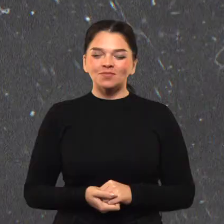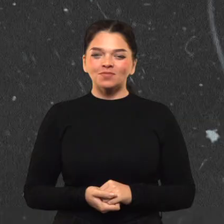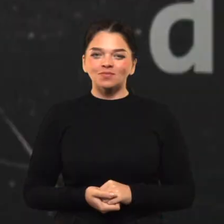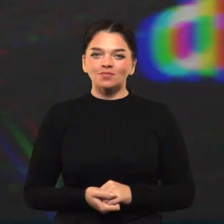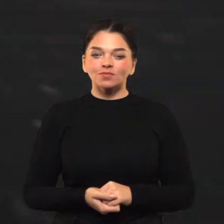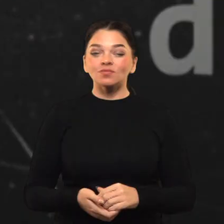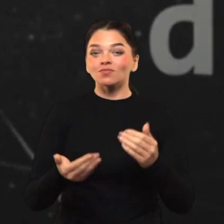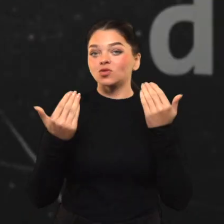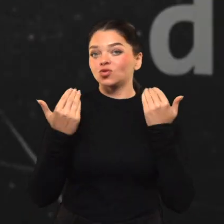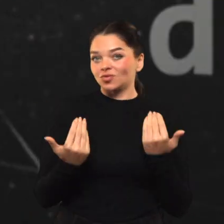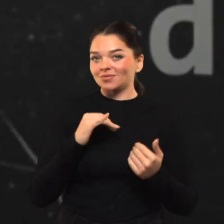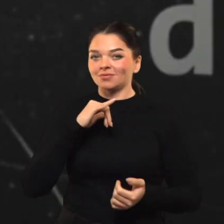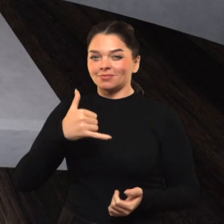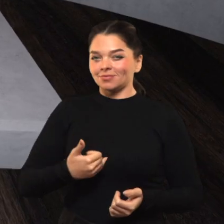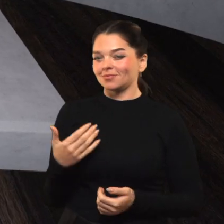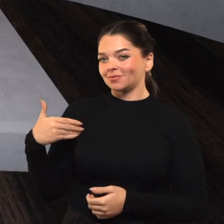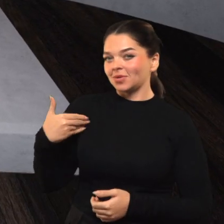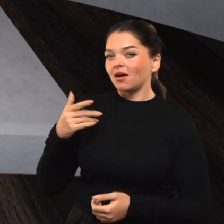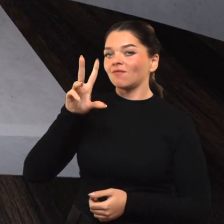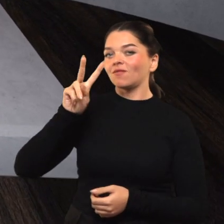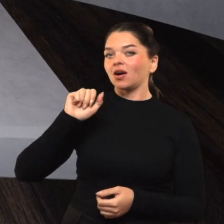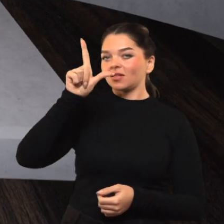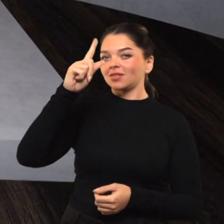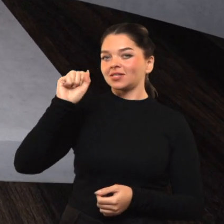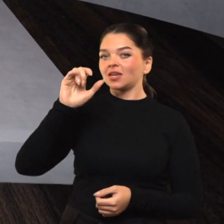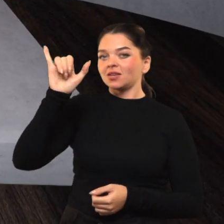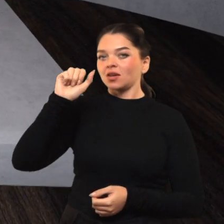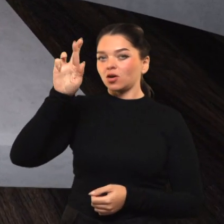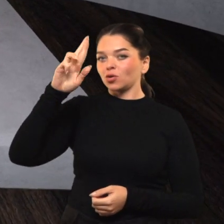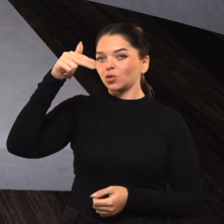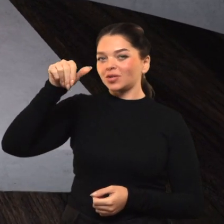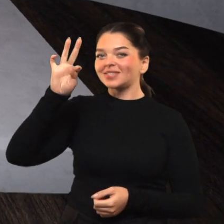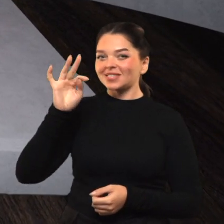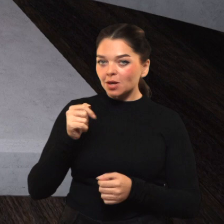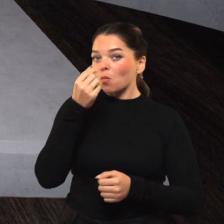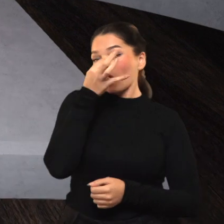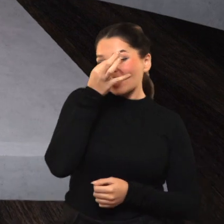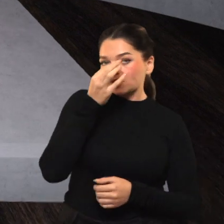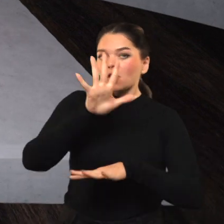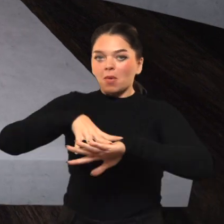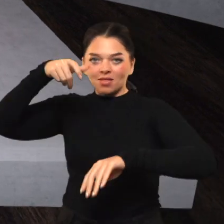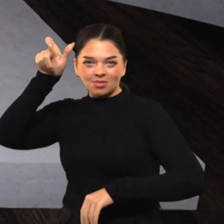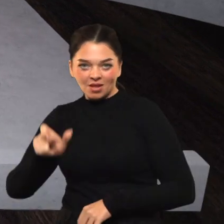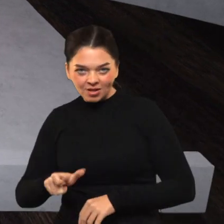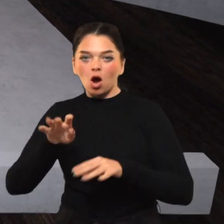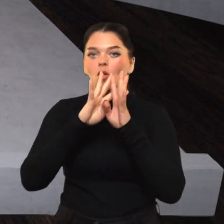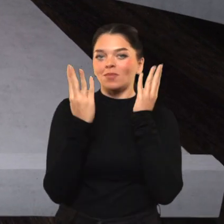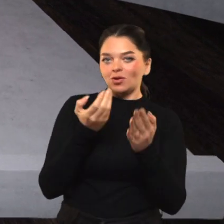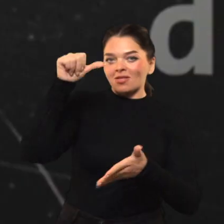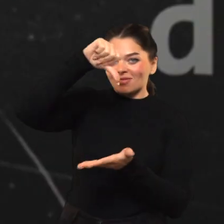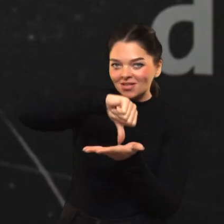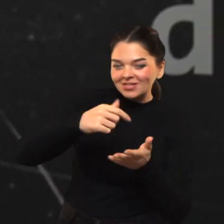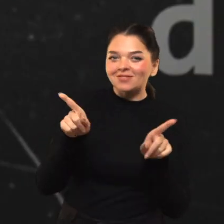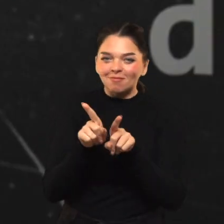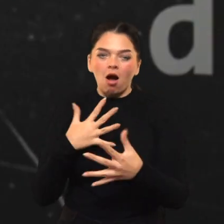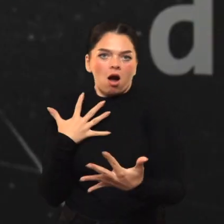Šiandien mes sveikinamės su valdo Rakučių, profesorių, parlamentarų, nacionalinės augumų ir gynybos komitetų narių,